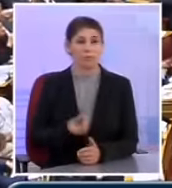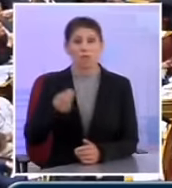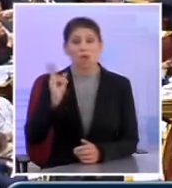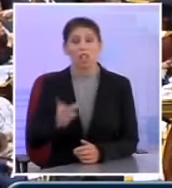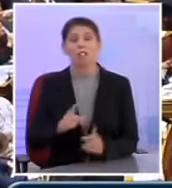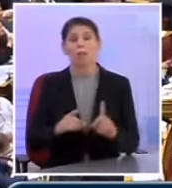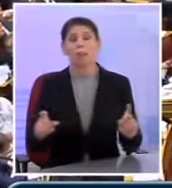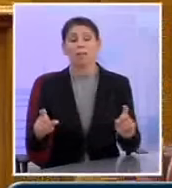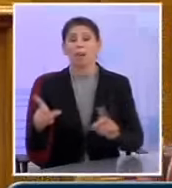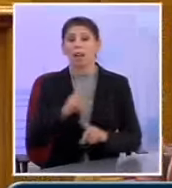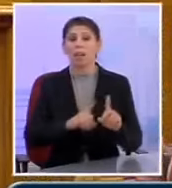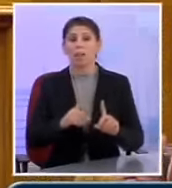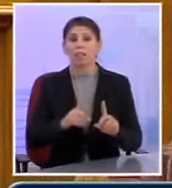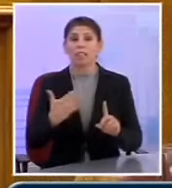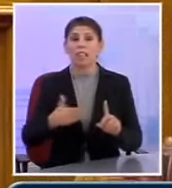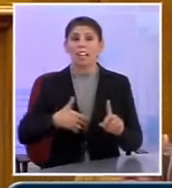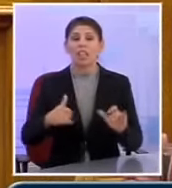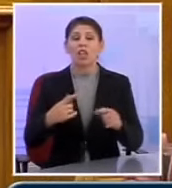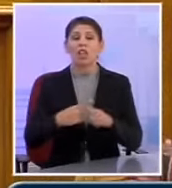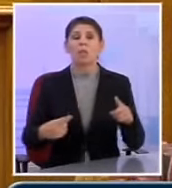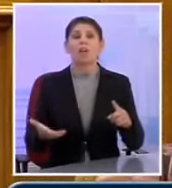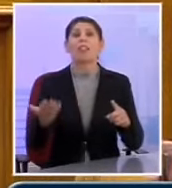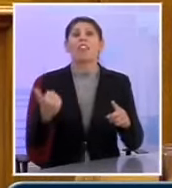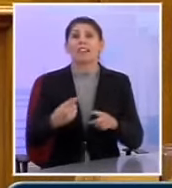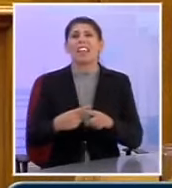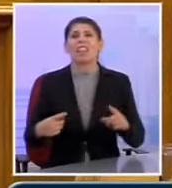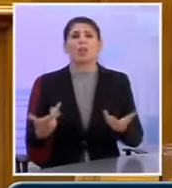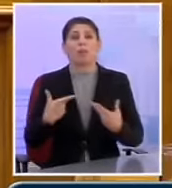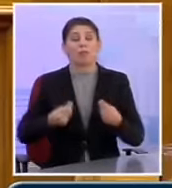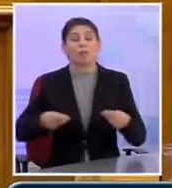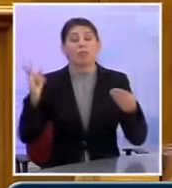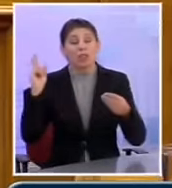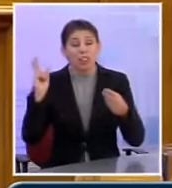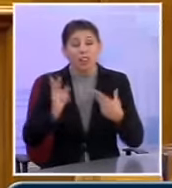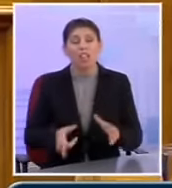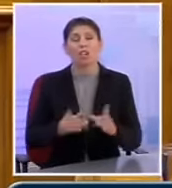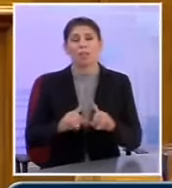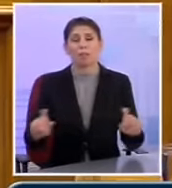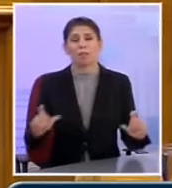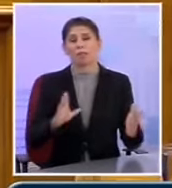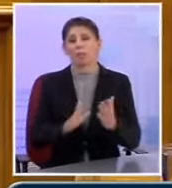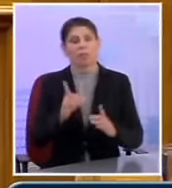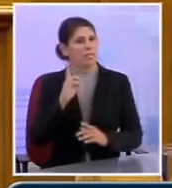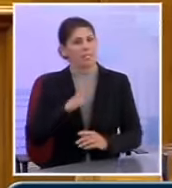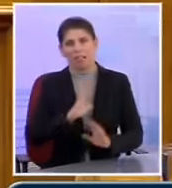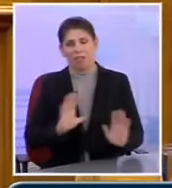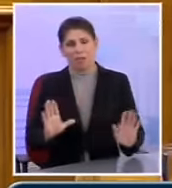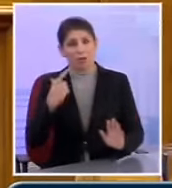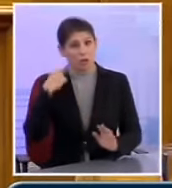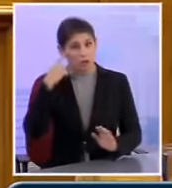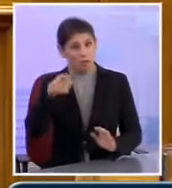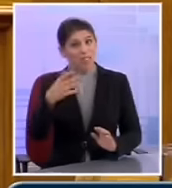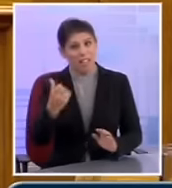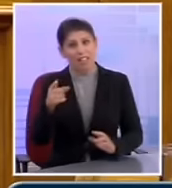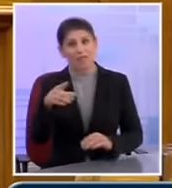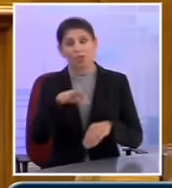πράγμα είναι κάποιος να θεωρεί να έχει χιούμαρ όταν δεν έχει χιούμαρ. Είναι από τα χειρότερα πράγματα που αντιμετωπίζει κάποιος. Νομίζω ότι εσείς το